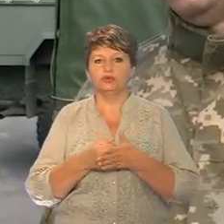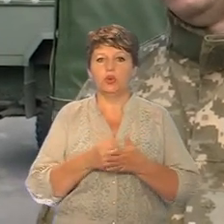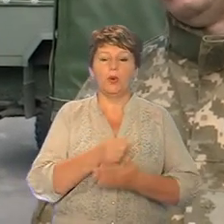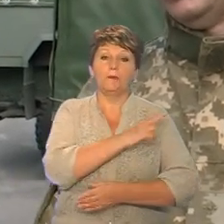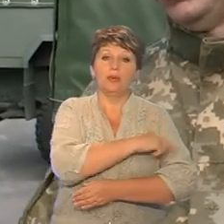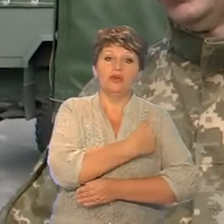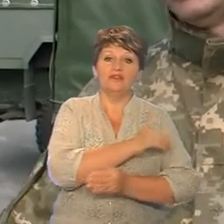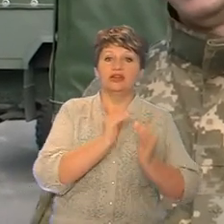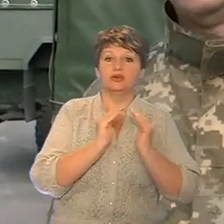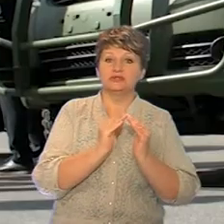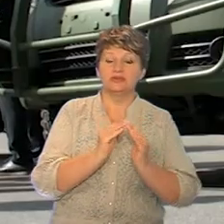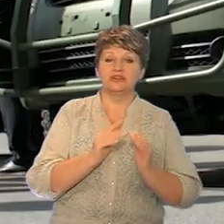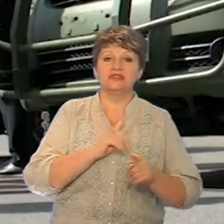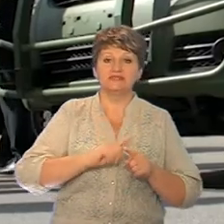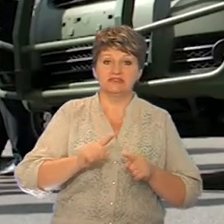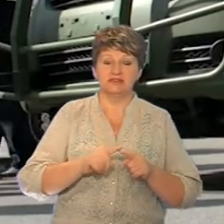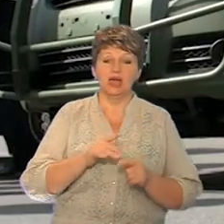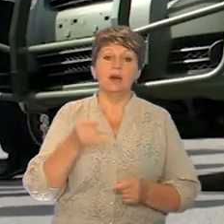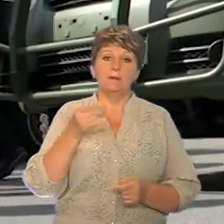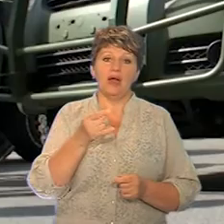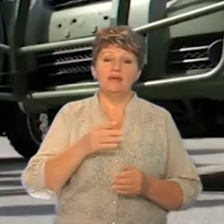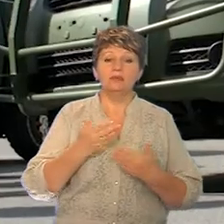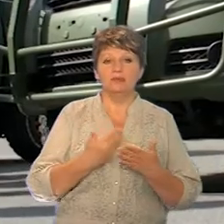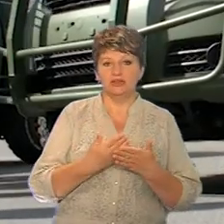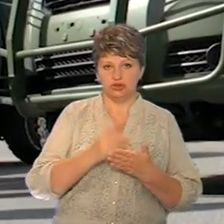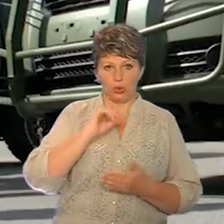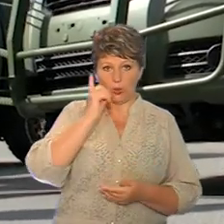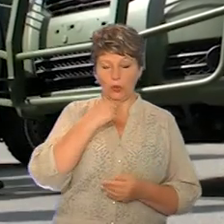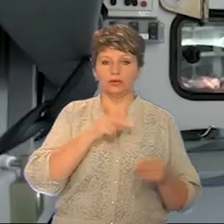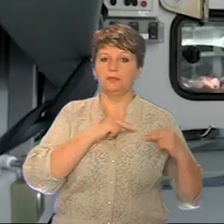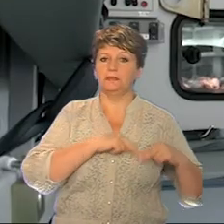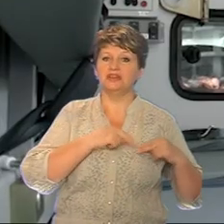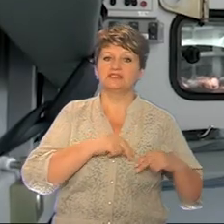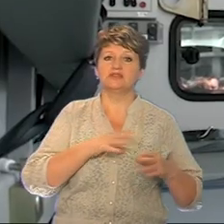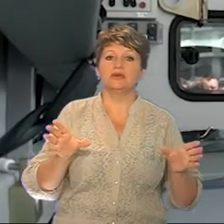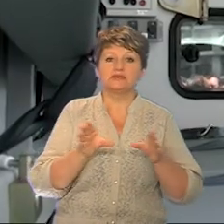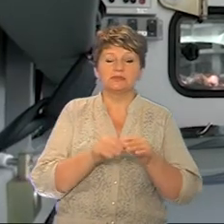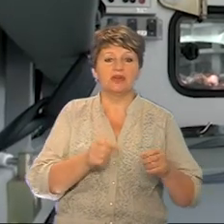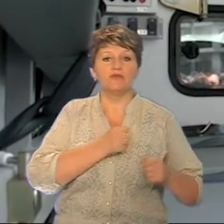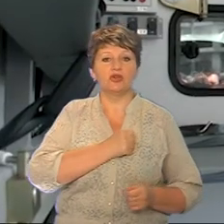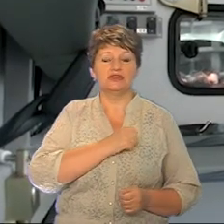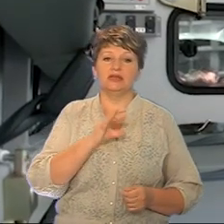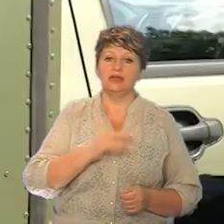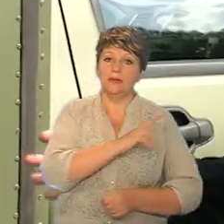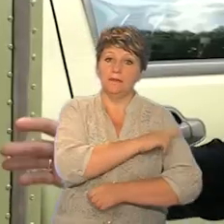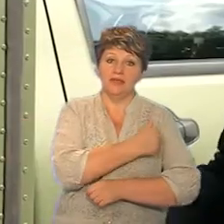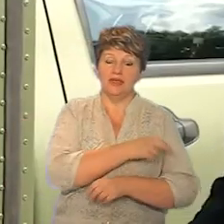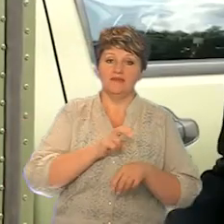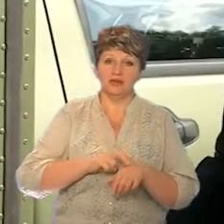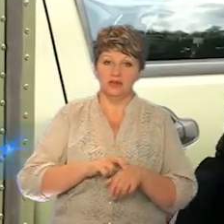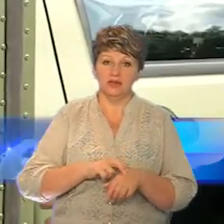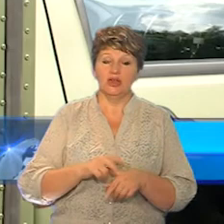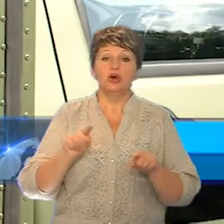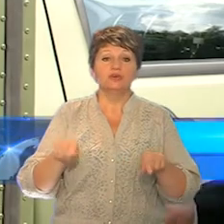госпіталів передньої ланки. Над автомобілем майже рік працювали автофахівці спільно з військовими та медиками. Створили